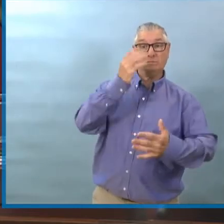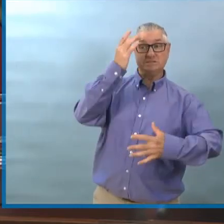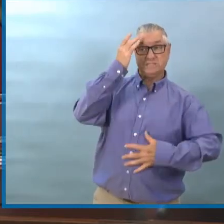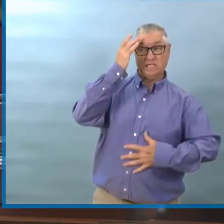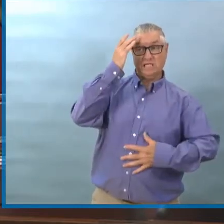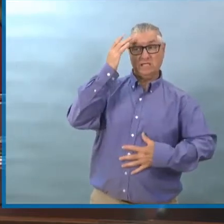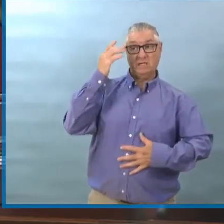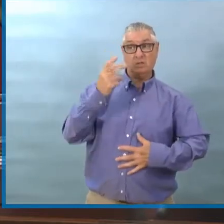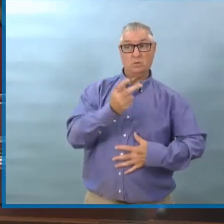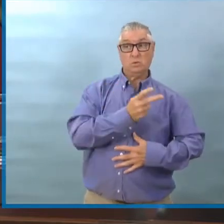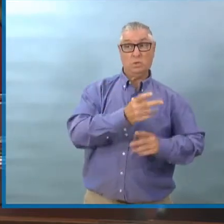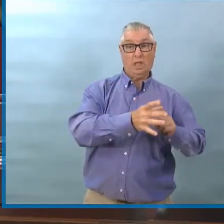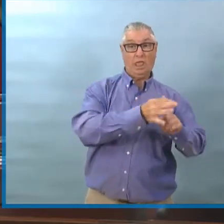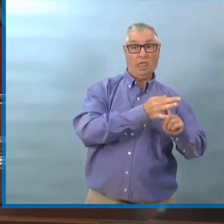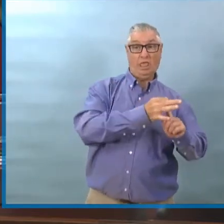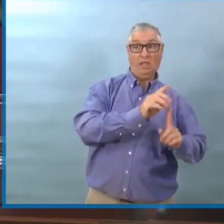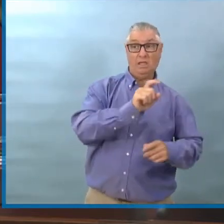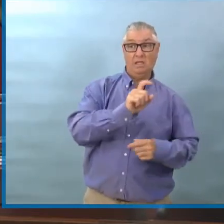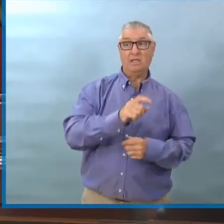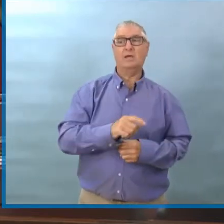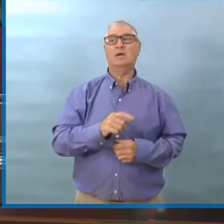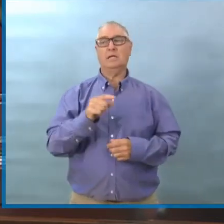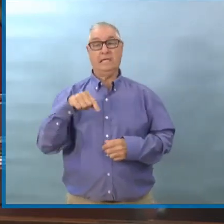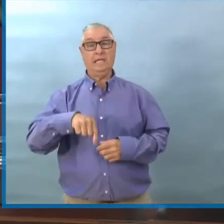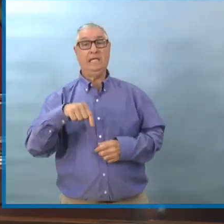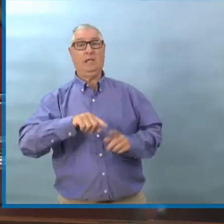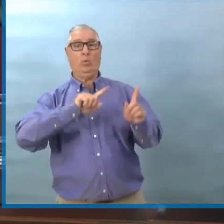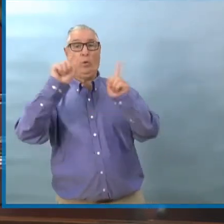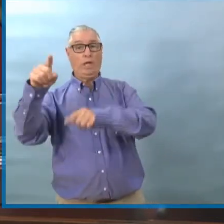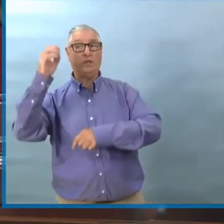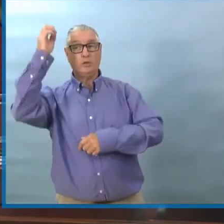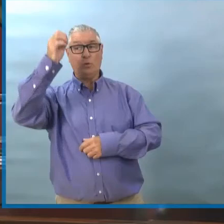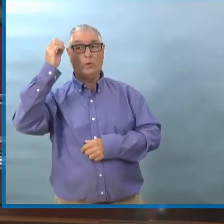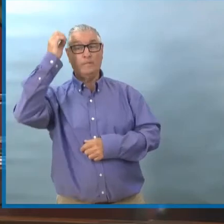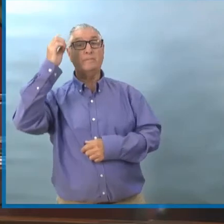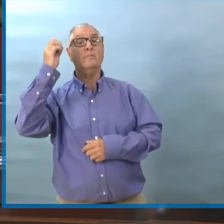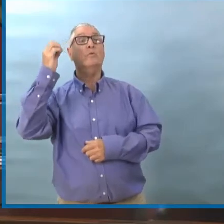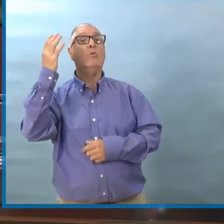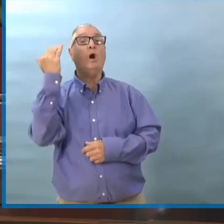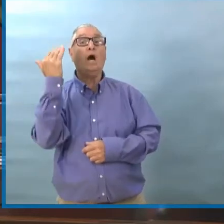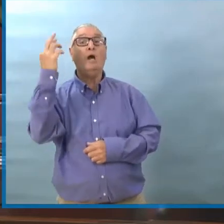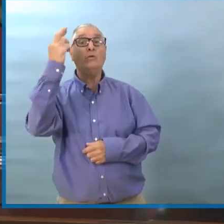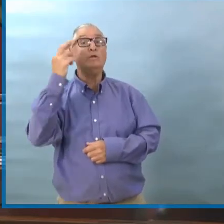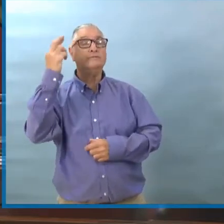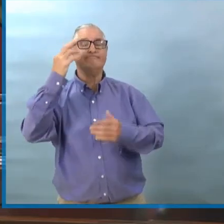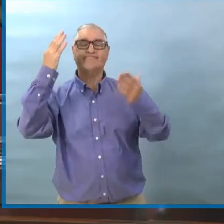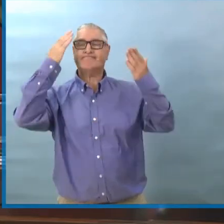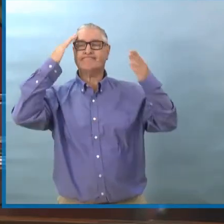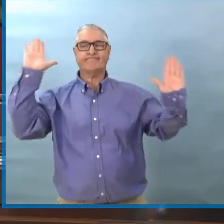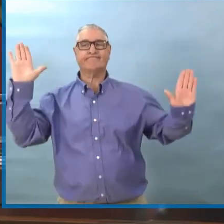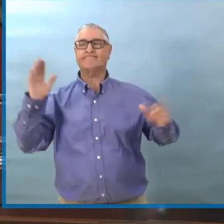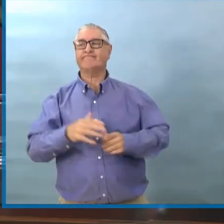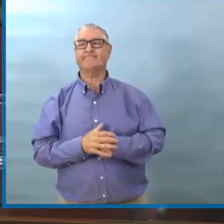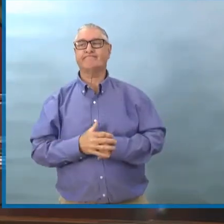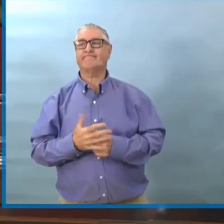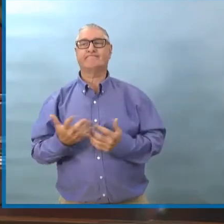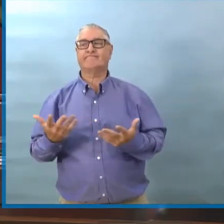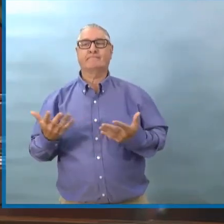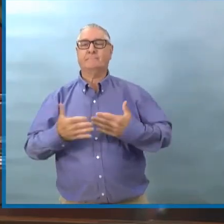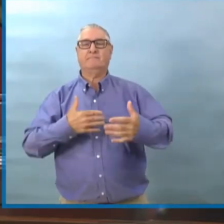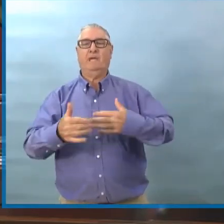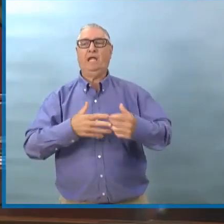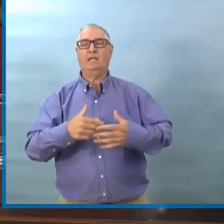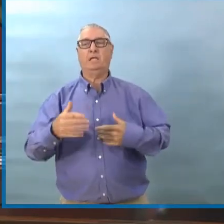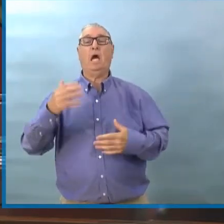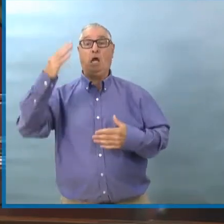Mais je ne peux pas parler de la raison de ce voyage et ce n pas vraiment important nécessairement,